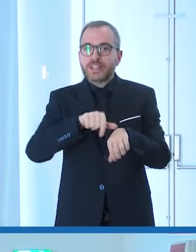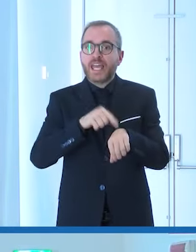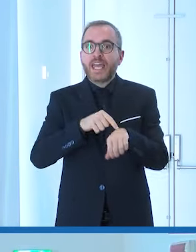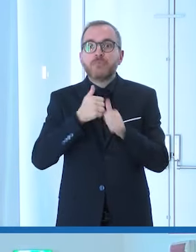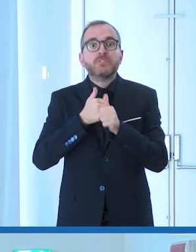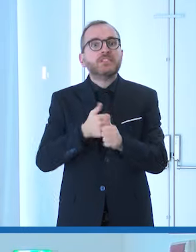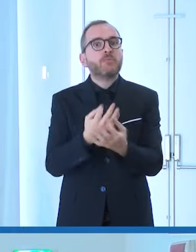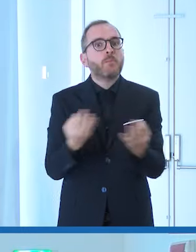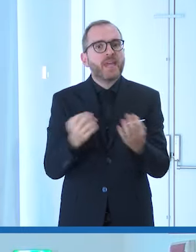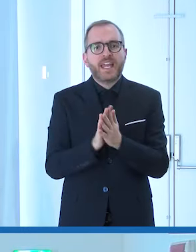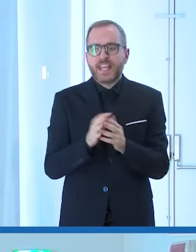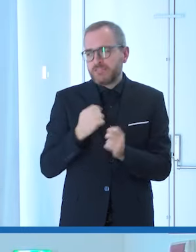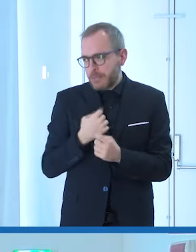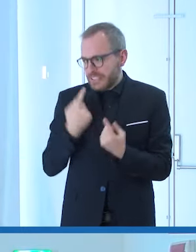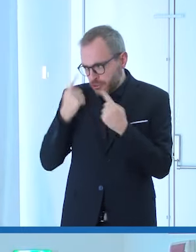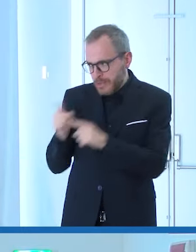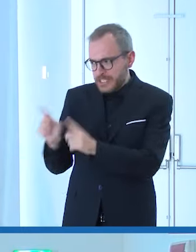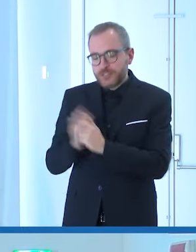Ci penso io.